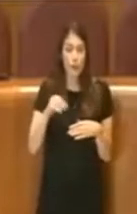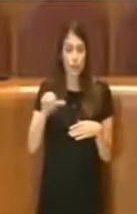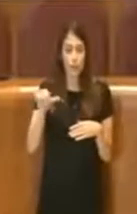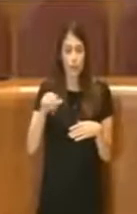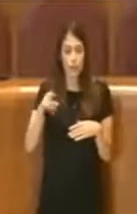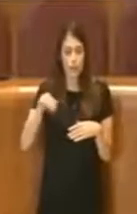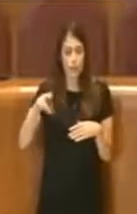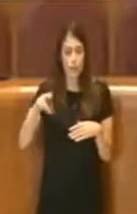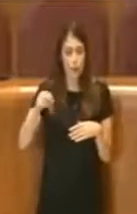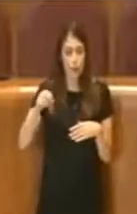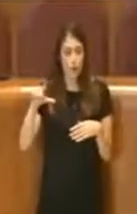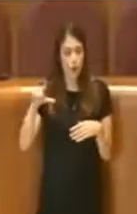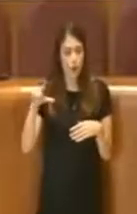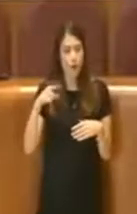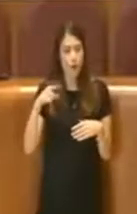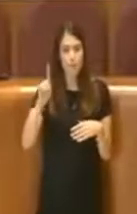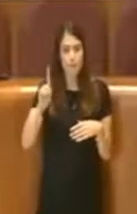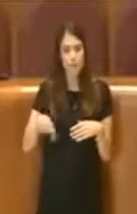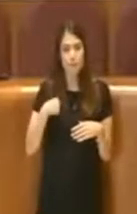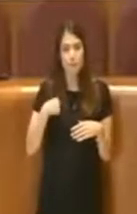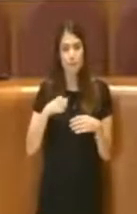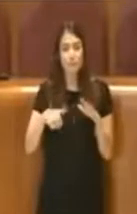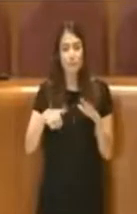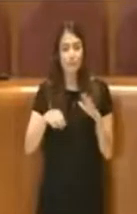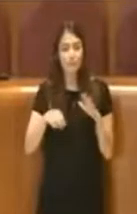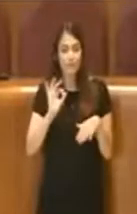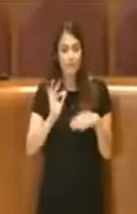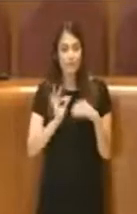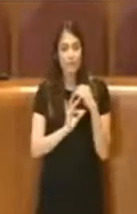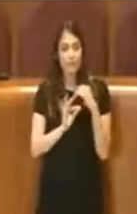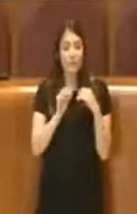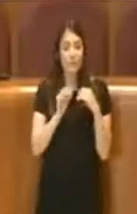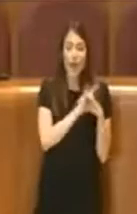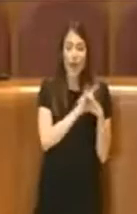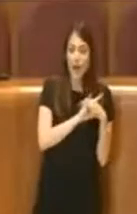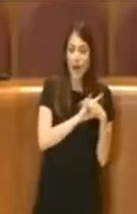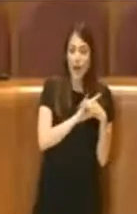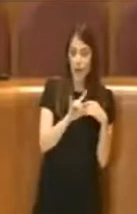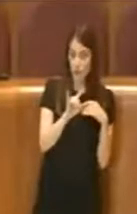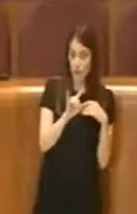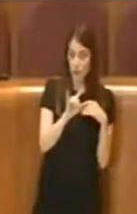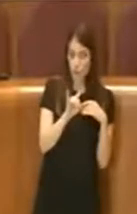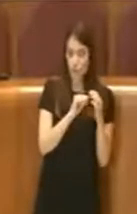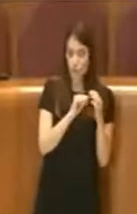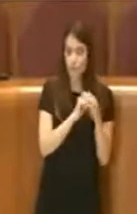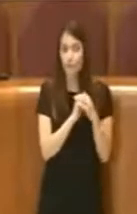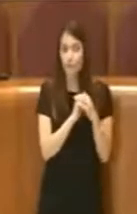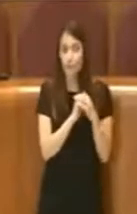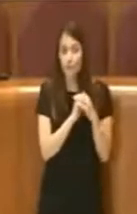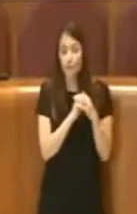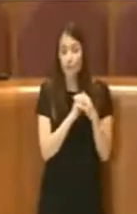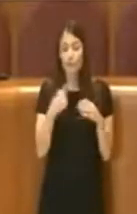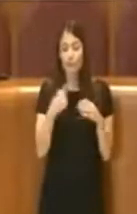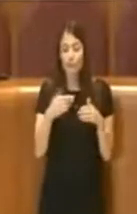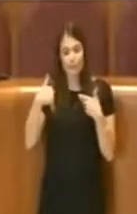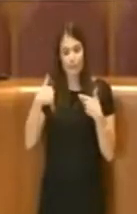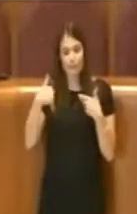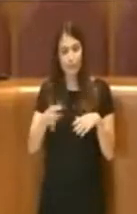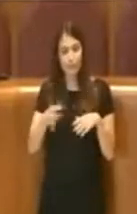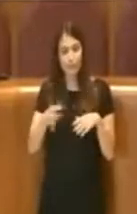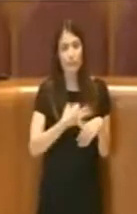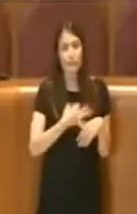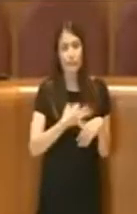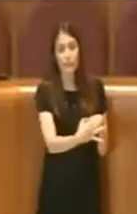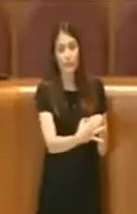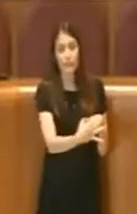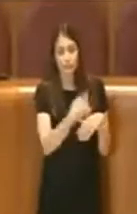fu lasciata isolata dalle